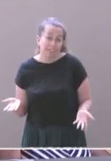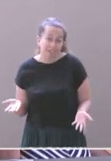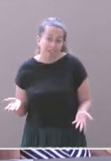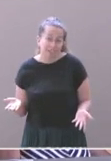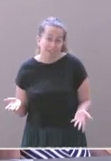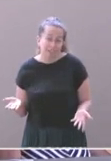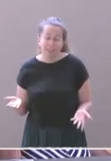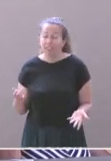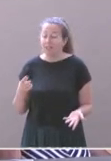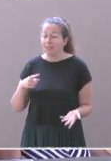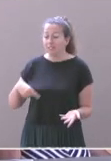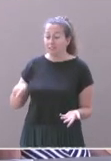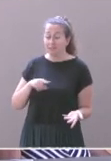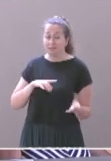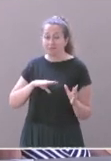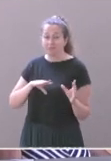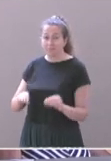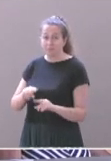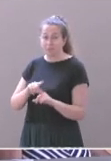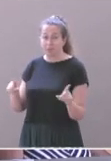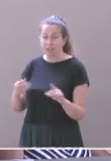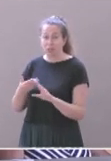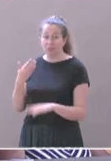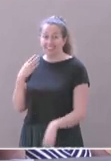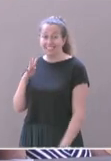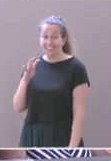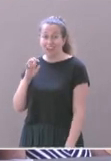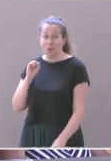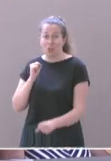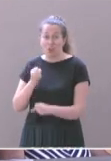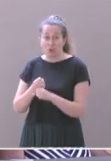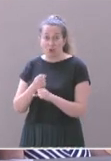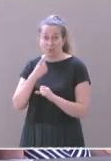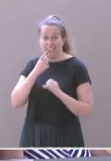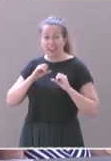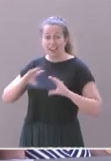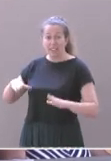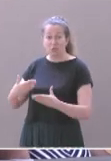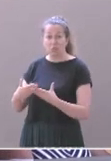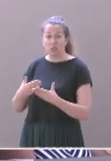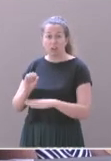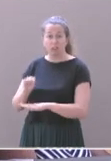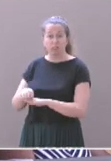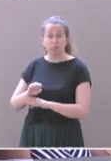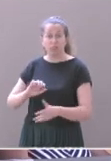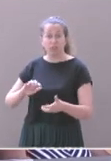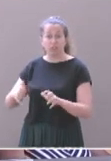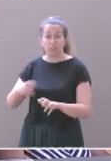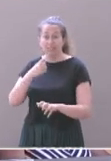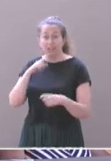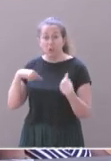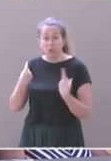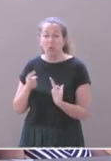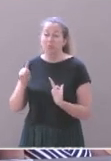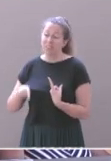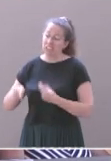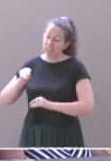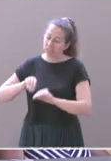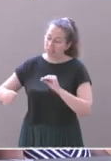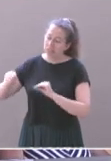Disons, n'ont pas occupé ce terrain depuis plus de 40 ans et l'ont laissé se dégrader. Ce qui nous a obligés, nous, à nous en occuper, à le préserver.